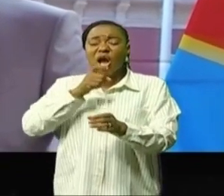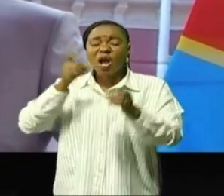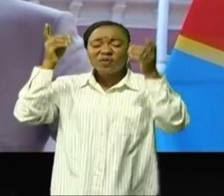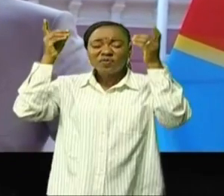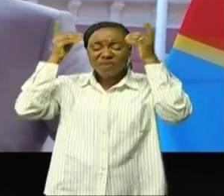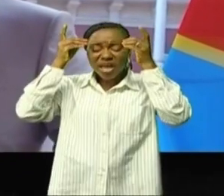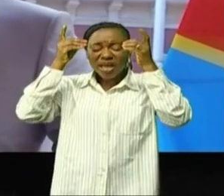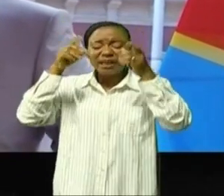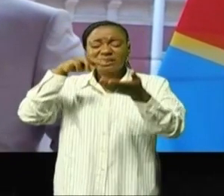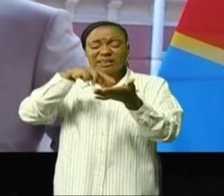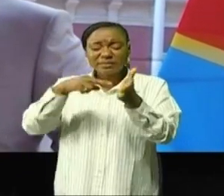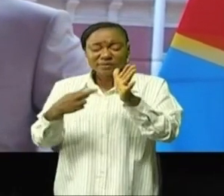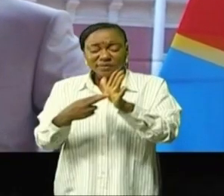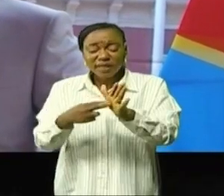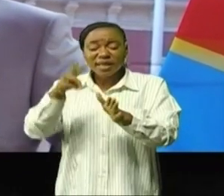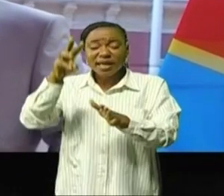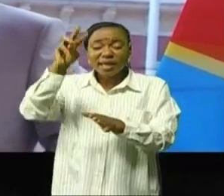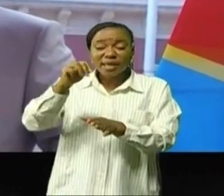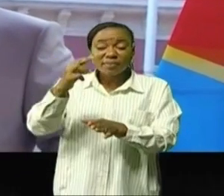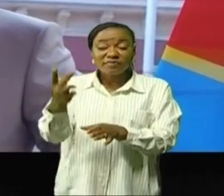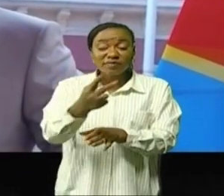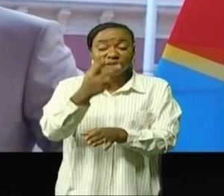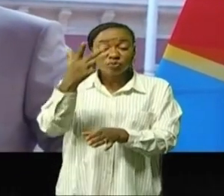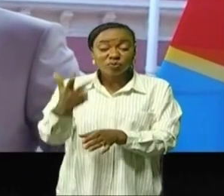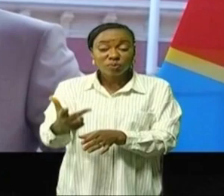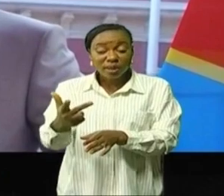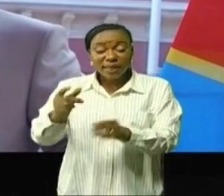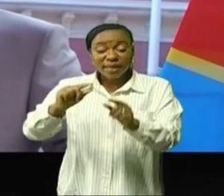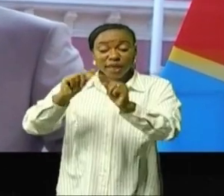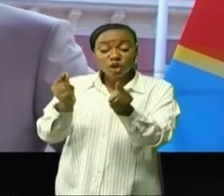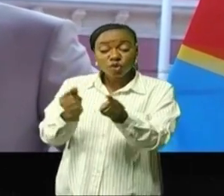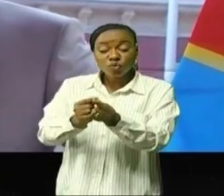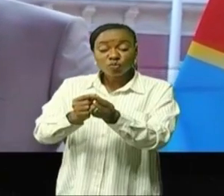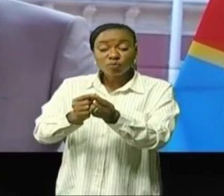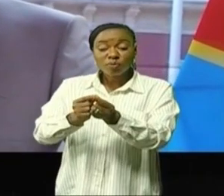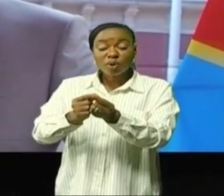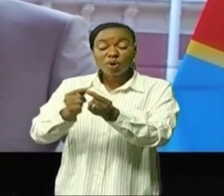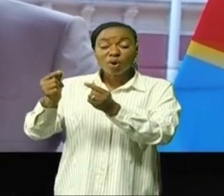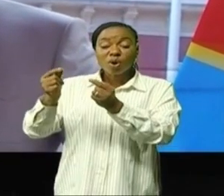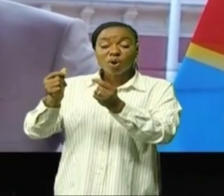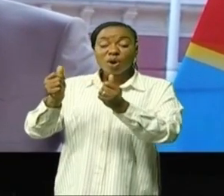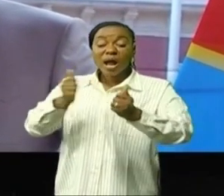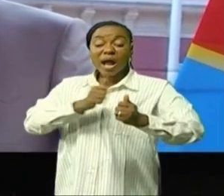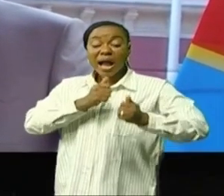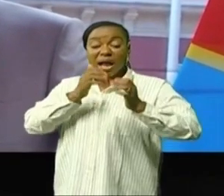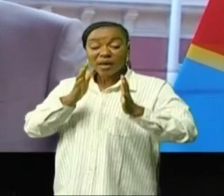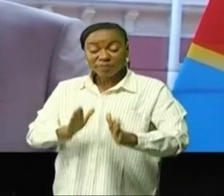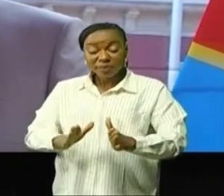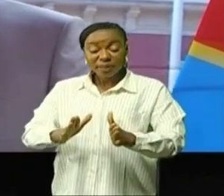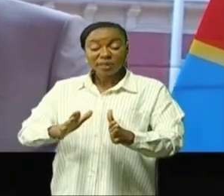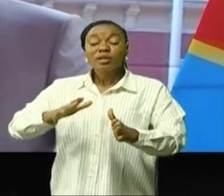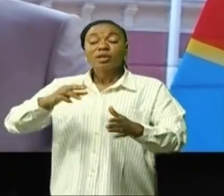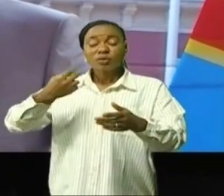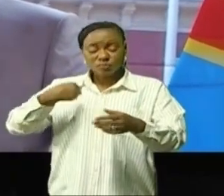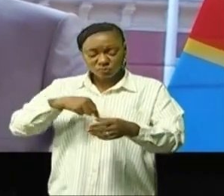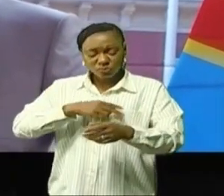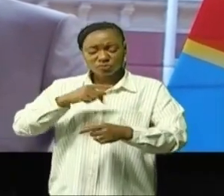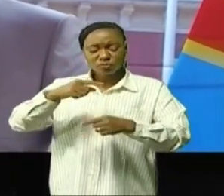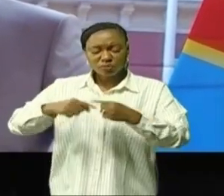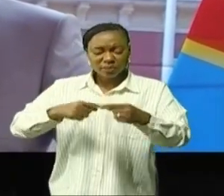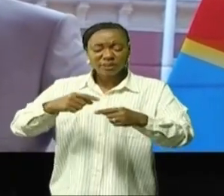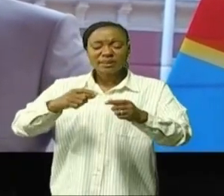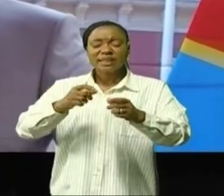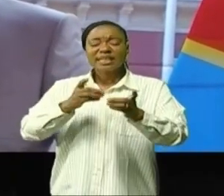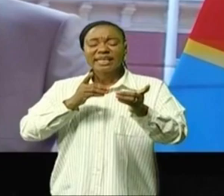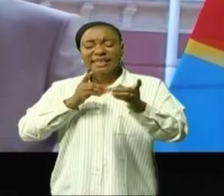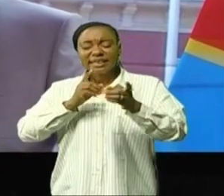regrettable du M23. un groupe armé qui pourtant était déjà en discussion avec nous, en